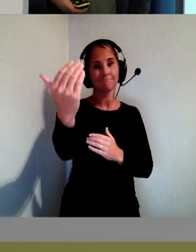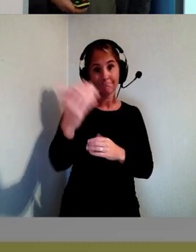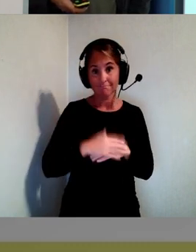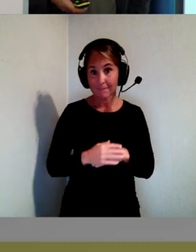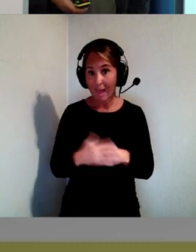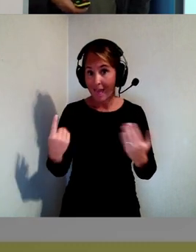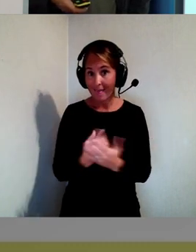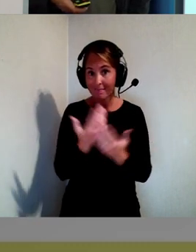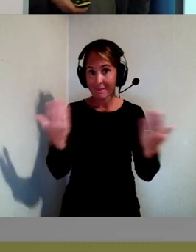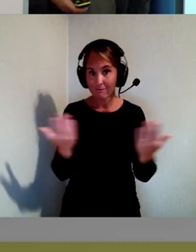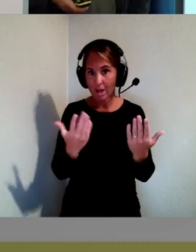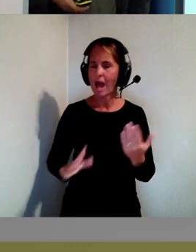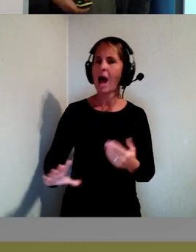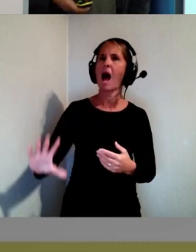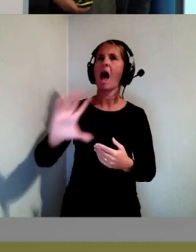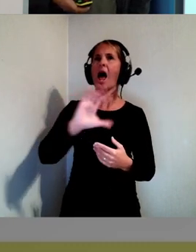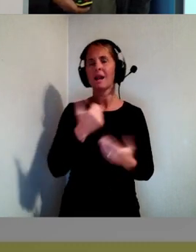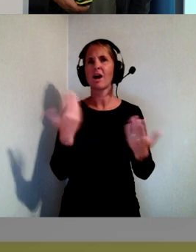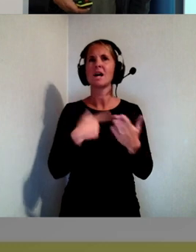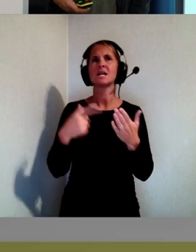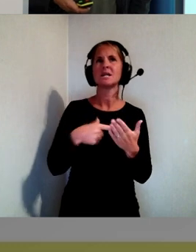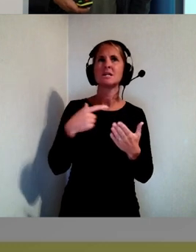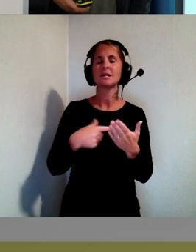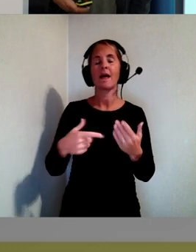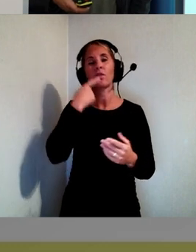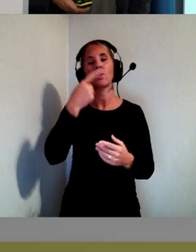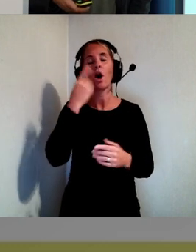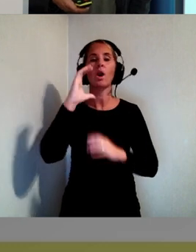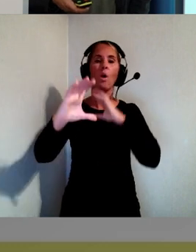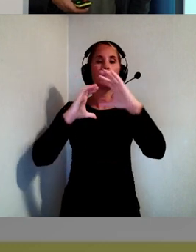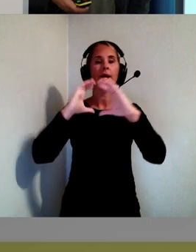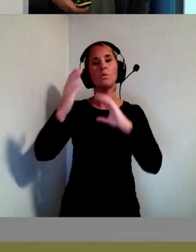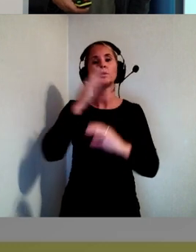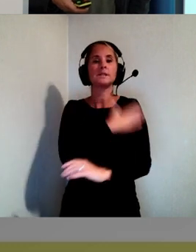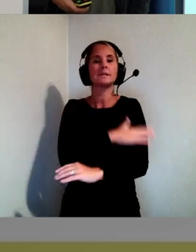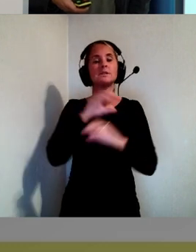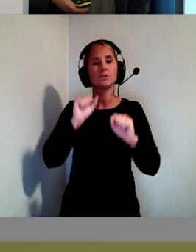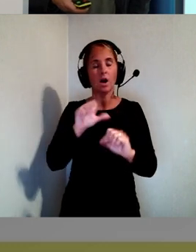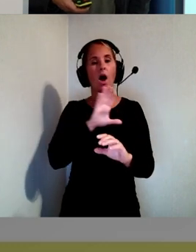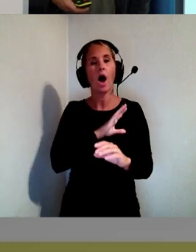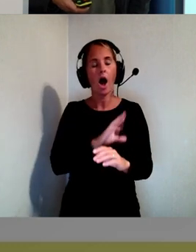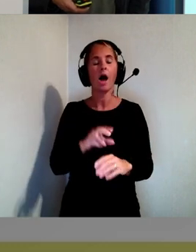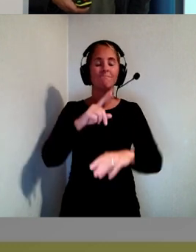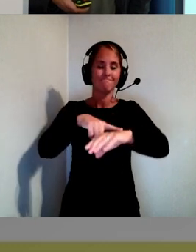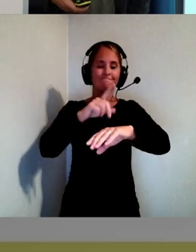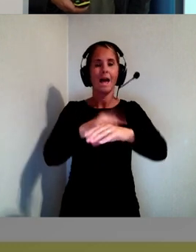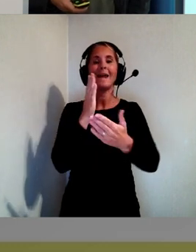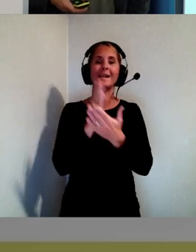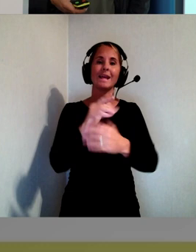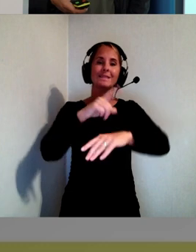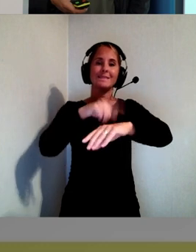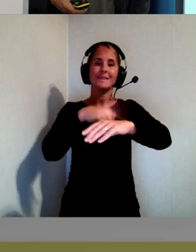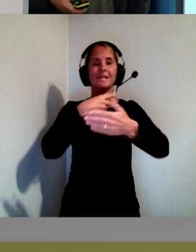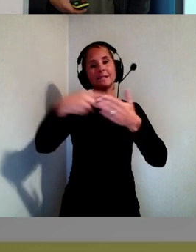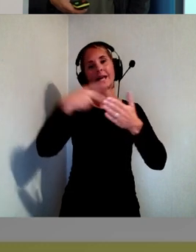vad heter det, talkommunikationstjänster ska ha realtidstext inbyggt. Det är ett av